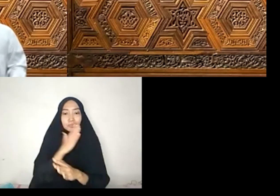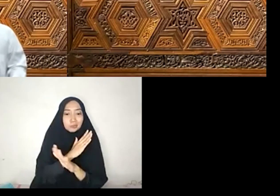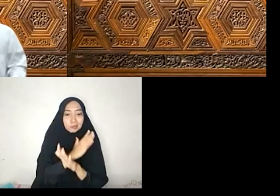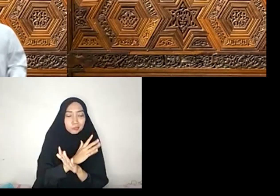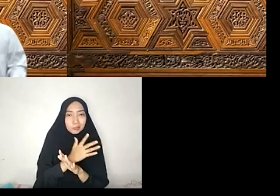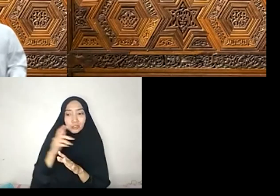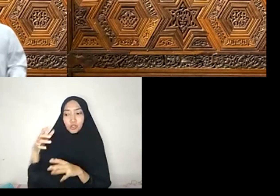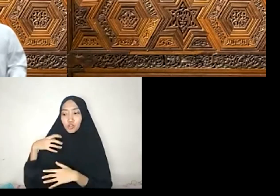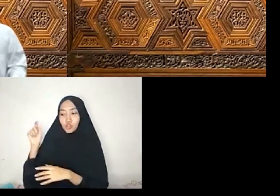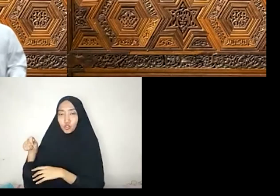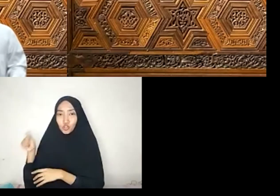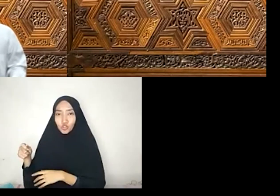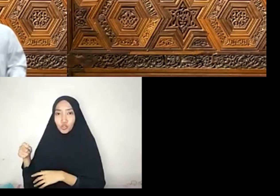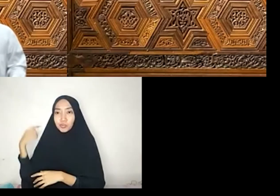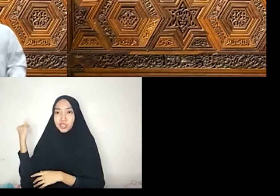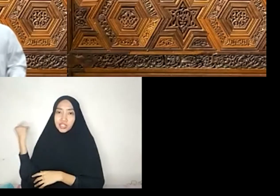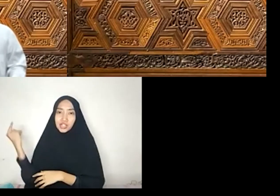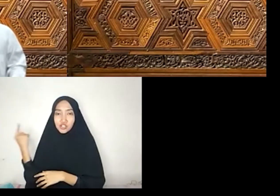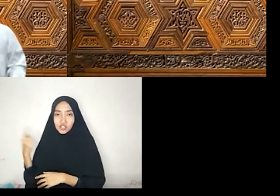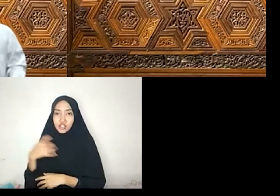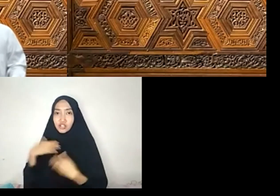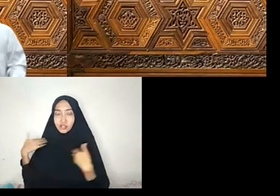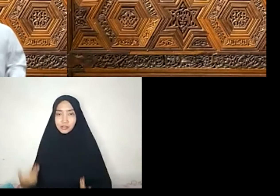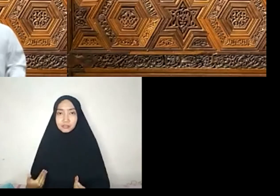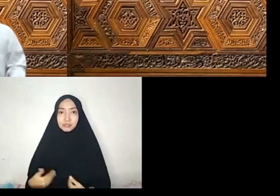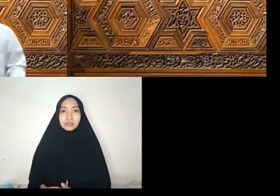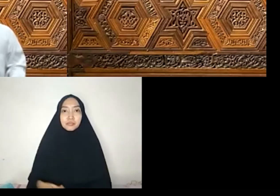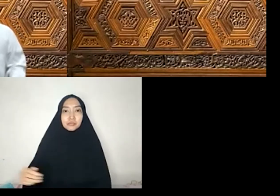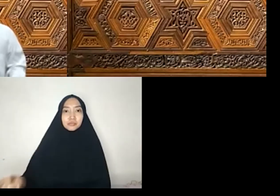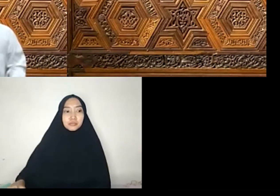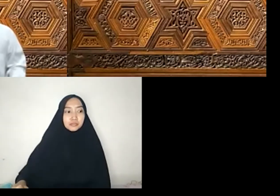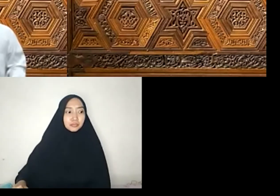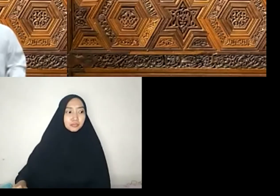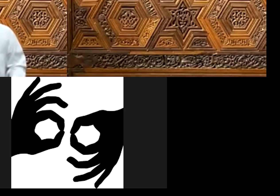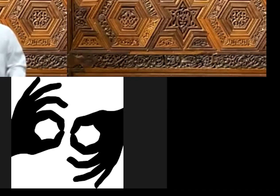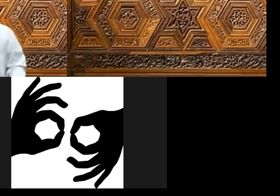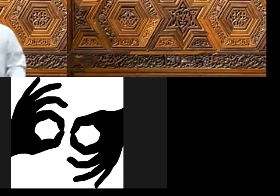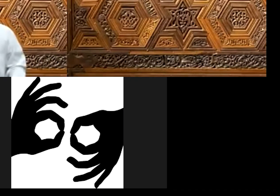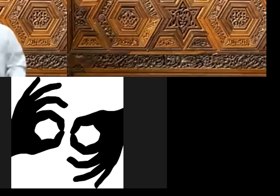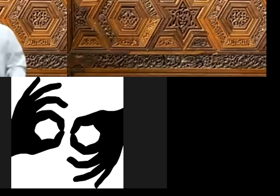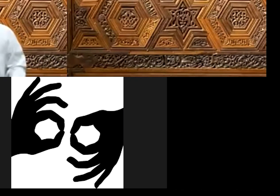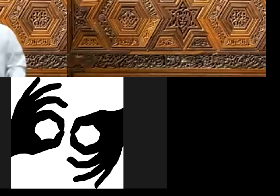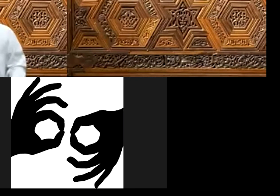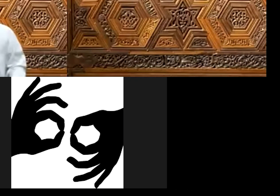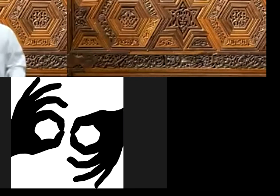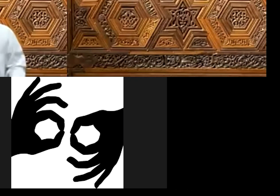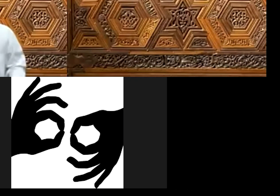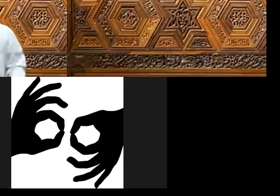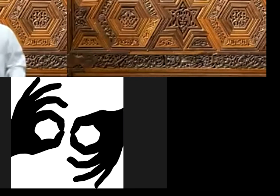hukum Internasional Hak asasi manusia Jikapun diandaikan Telah terjadi kontradiktif